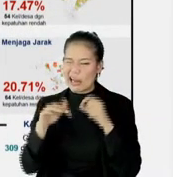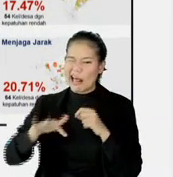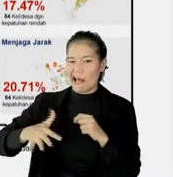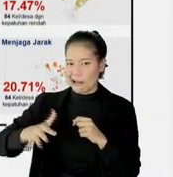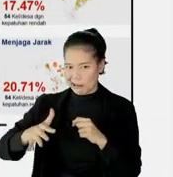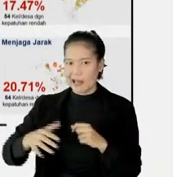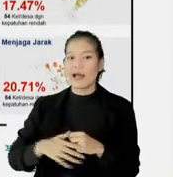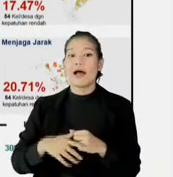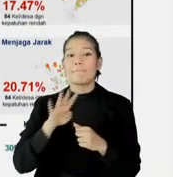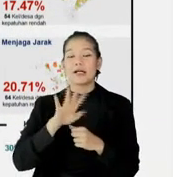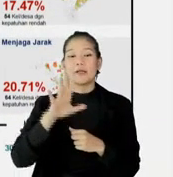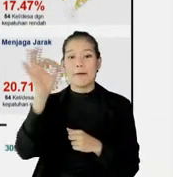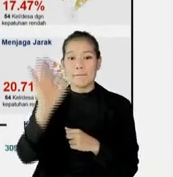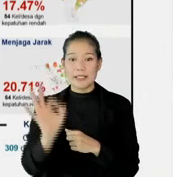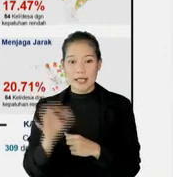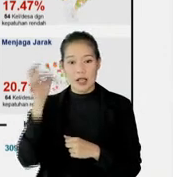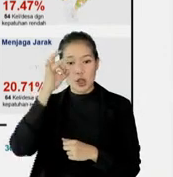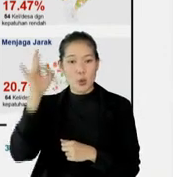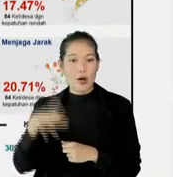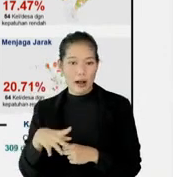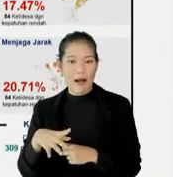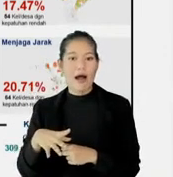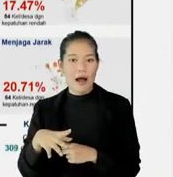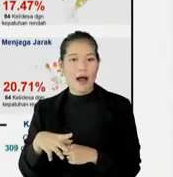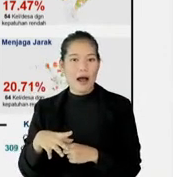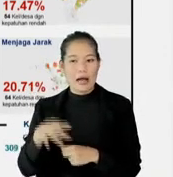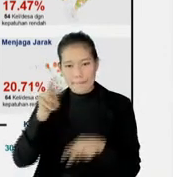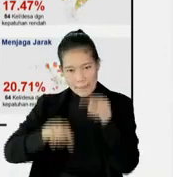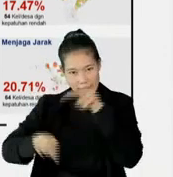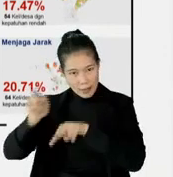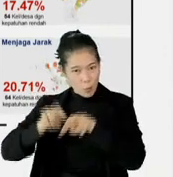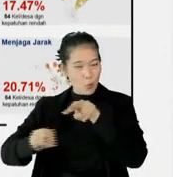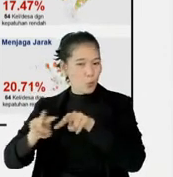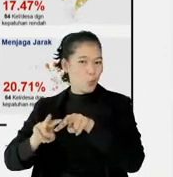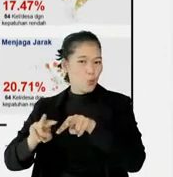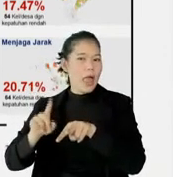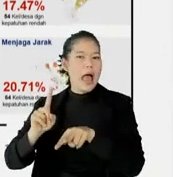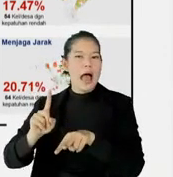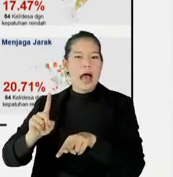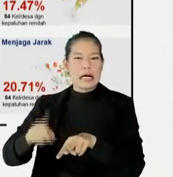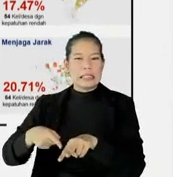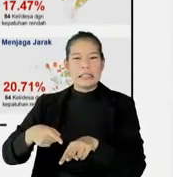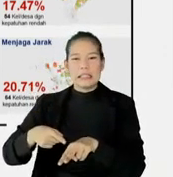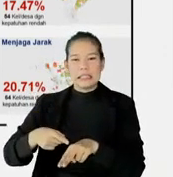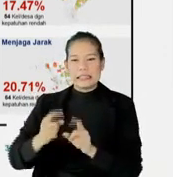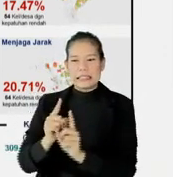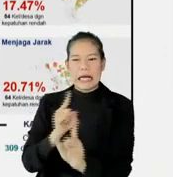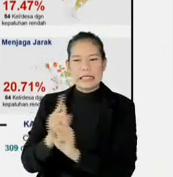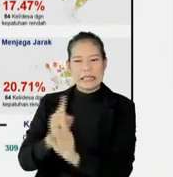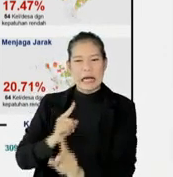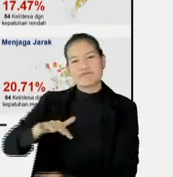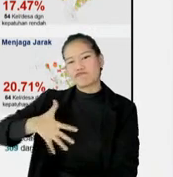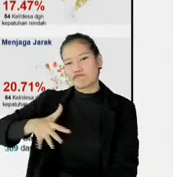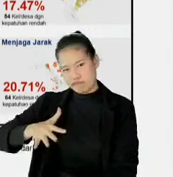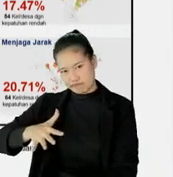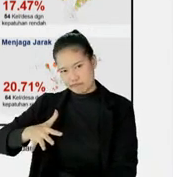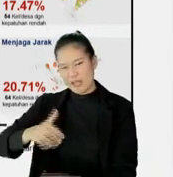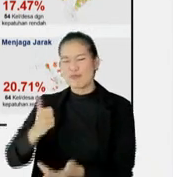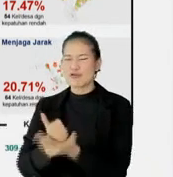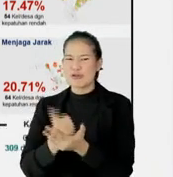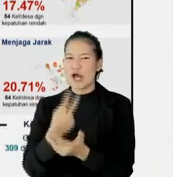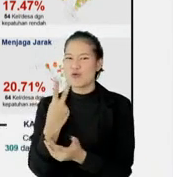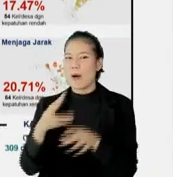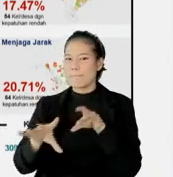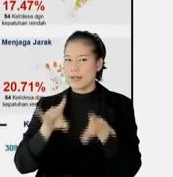rendah, 45 persen kelurahan dan desa yang ada di sana, yang dipantau gitu ya, ini masih memiliki kepatuhan menjaga jarak yang rendah. Memang ada dua opsi